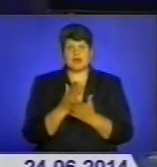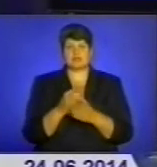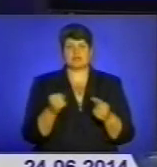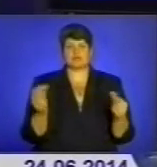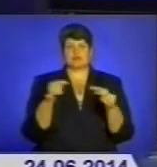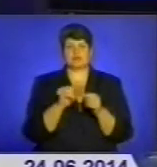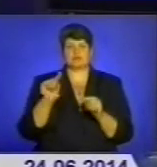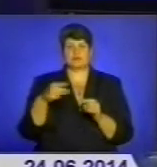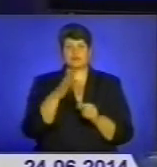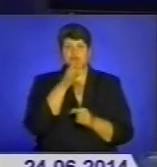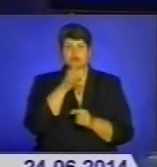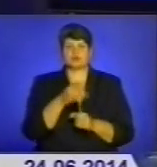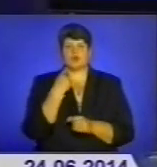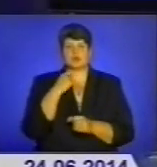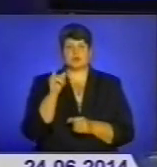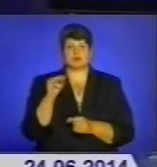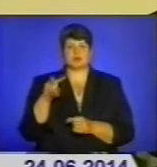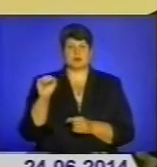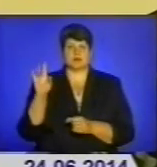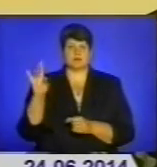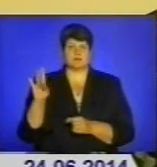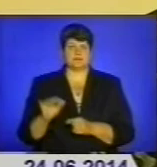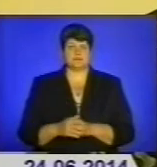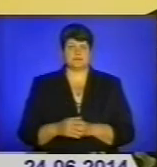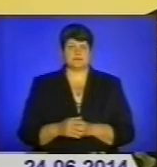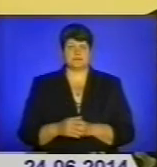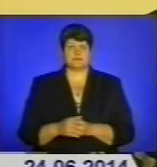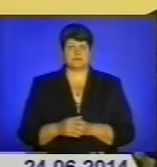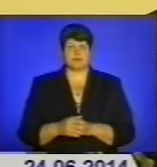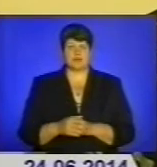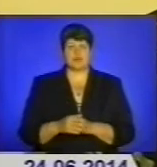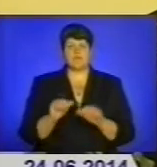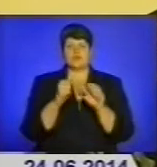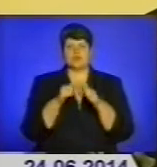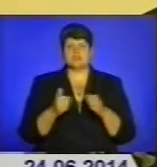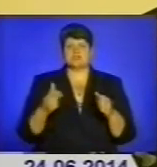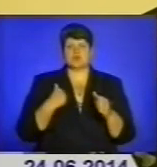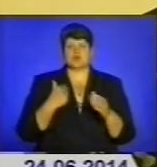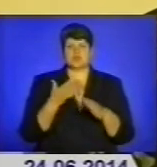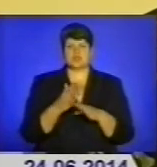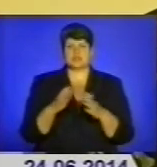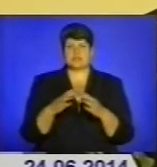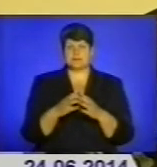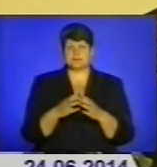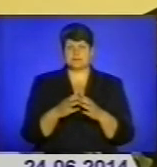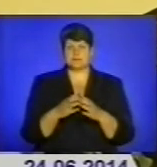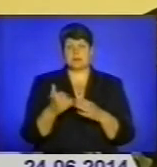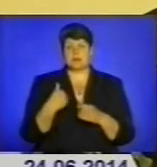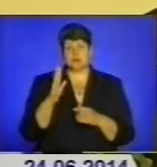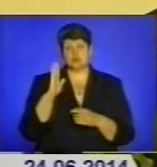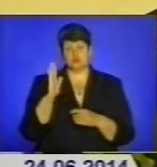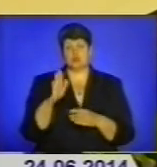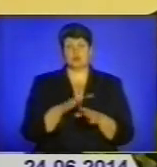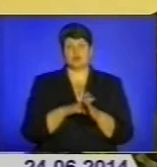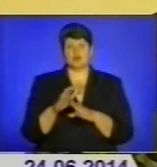вимогам часу, запевняє Ігор Ларін. Формується військова частина. Ми будемо виконувати